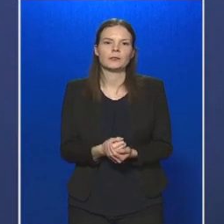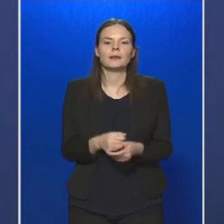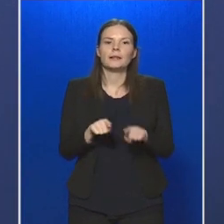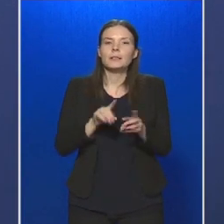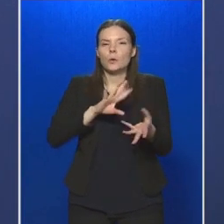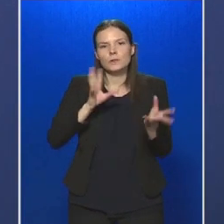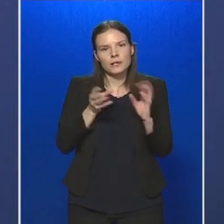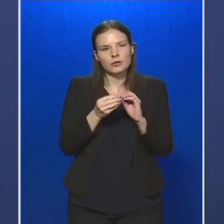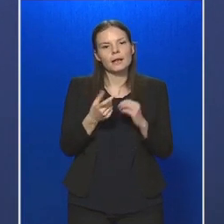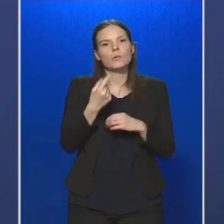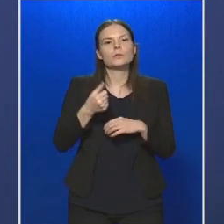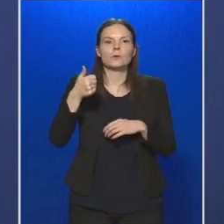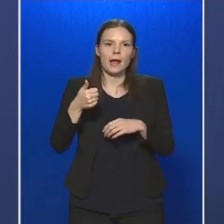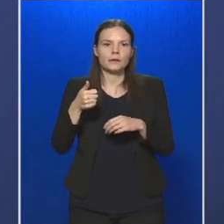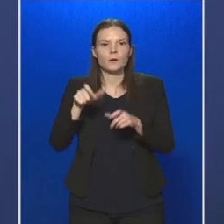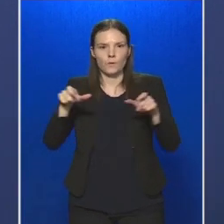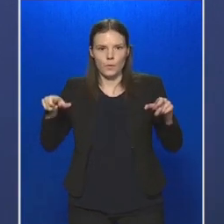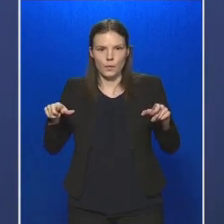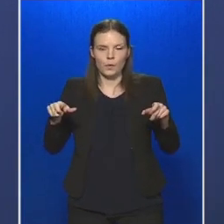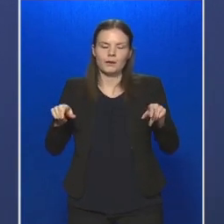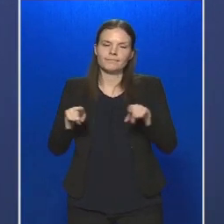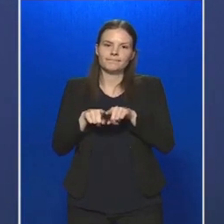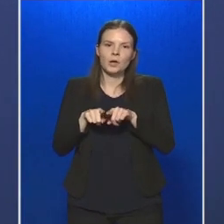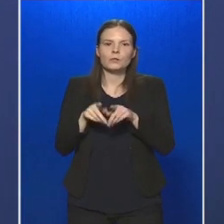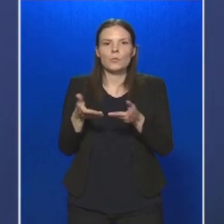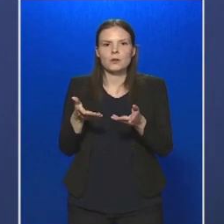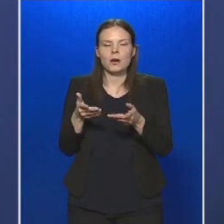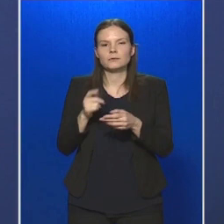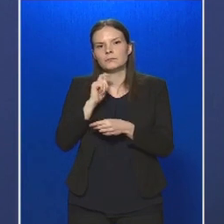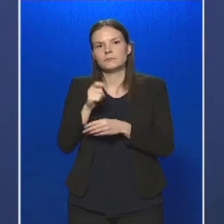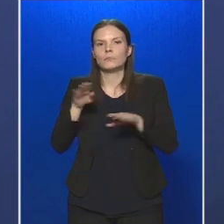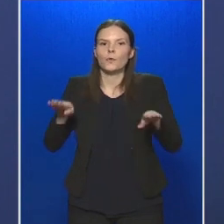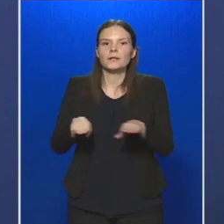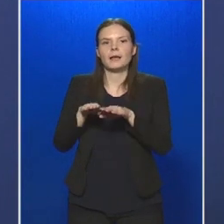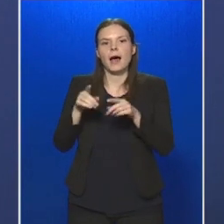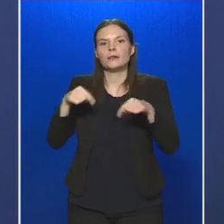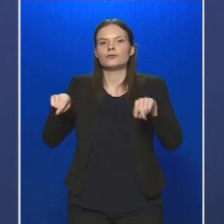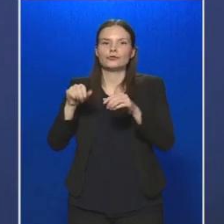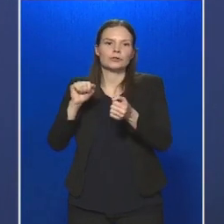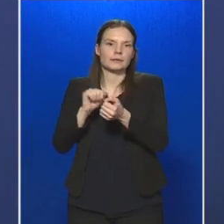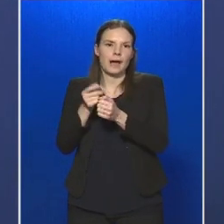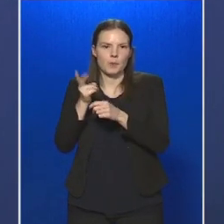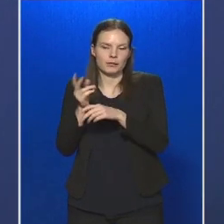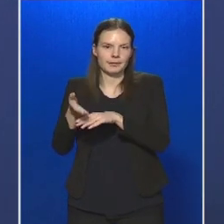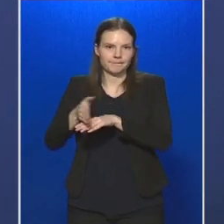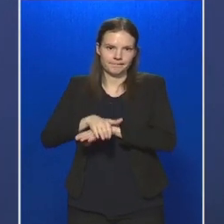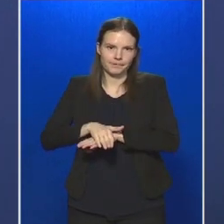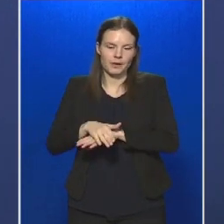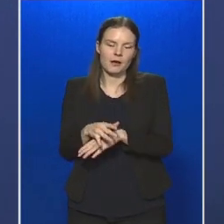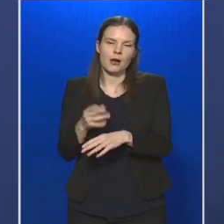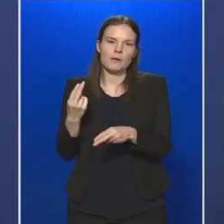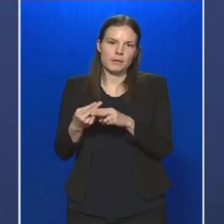mindösszesen 21 főre emelkedett azon honfitársaink száma, akik elhúnytak a